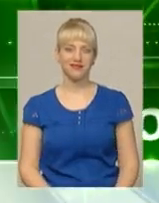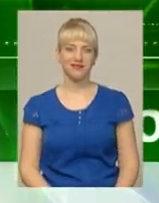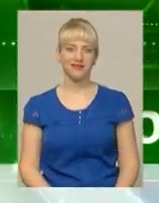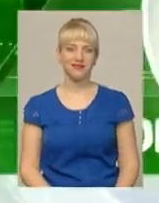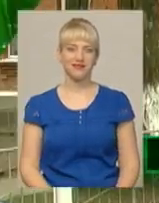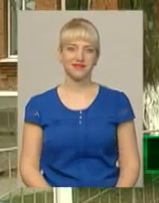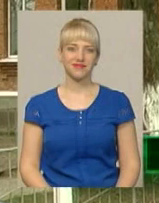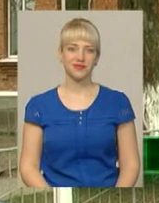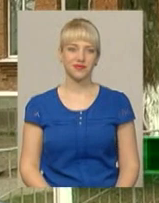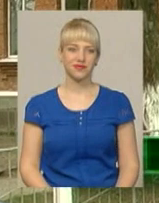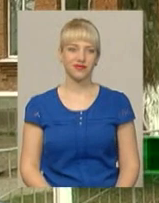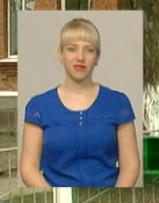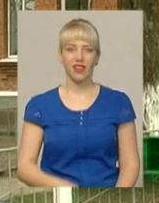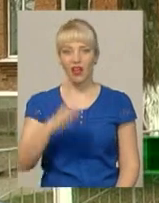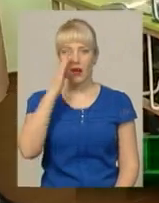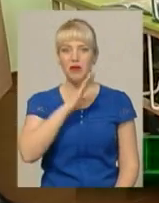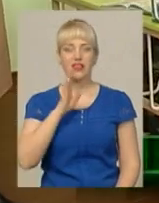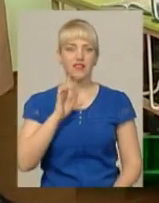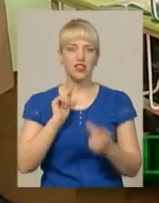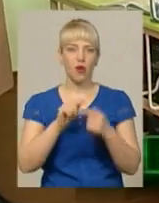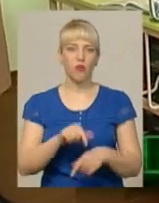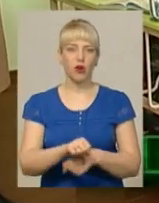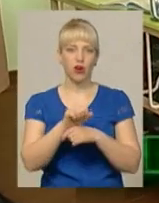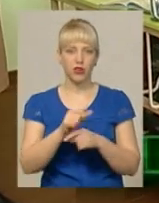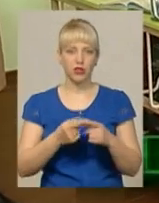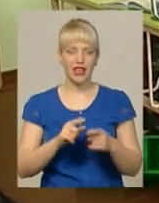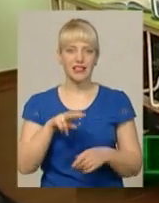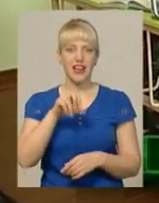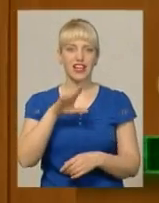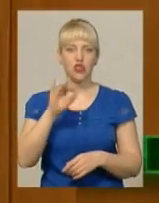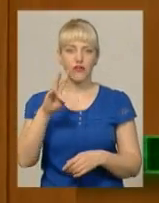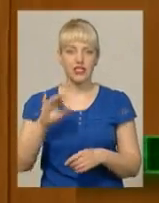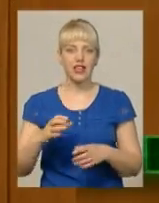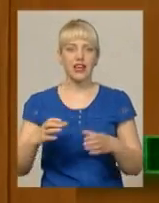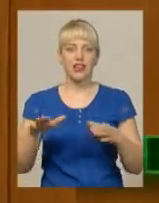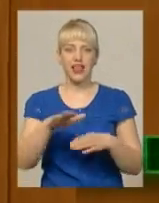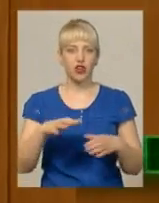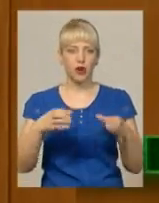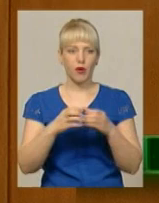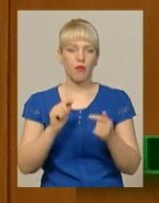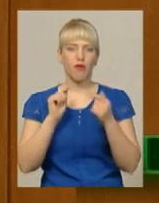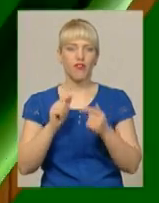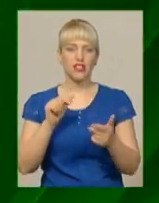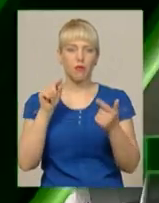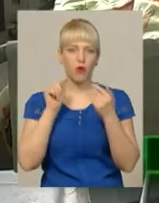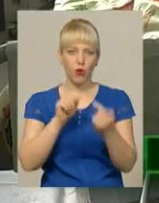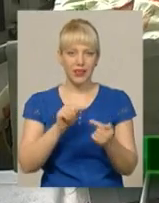Музика Батьківський протест. У Лісогрінівецькій тергромаді виступають проти оптимізації п'яти шкіл.